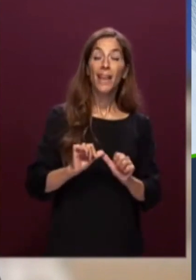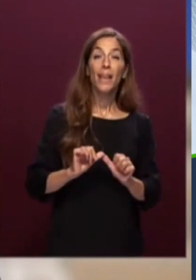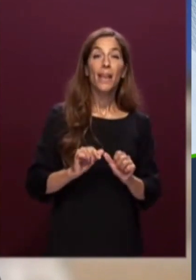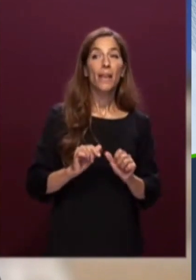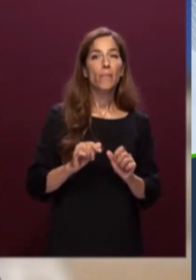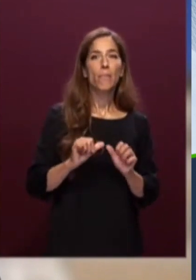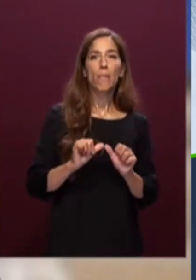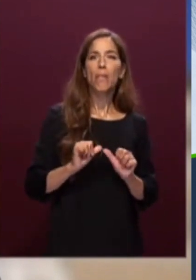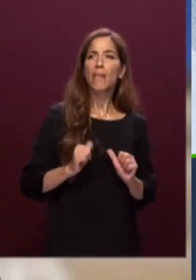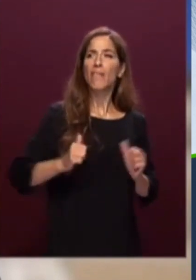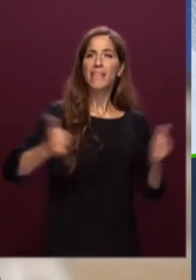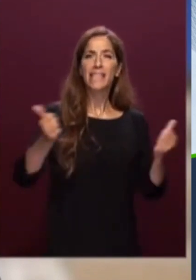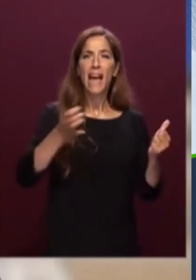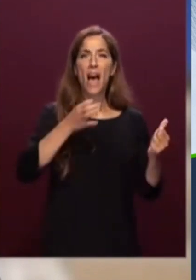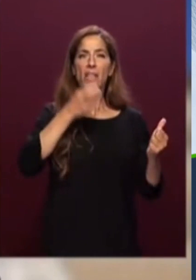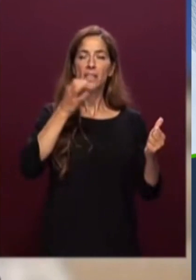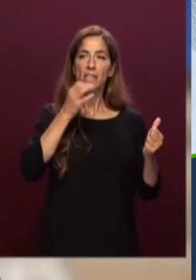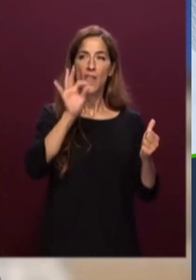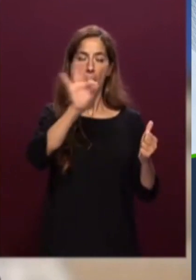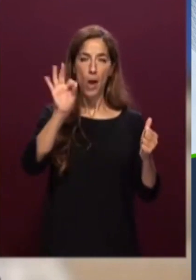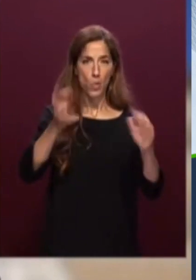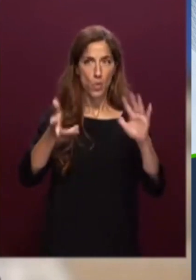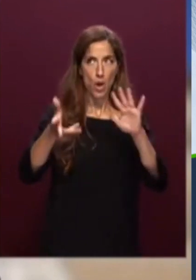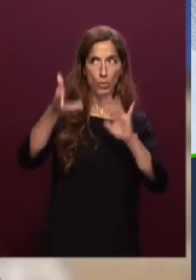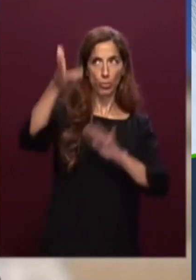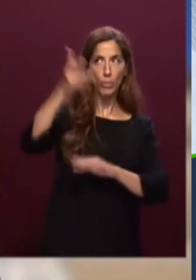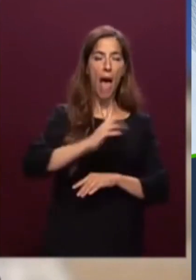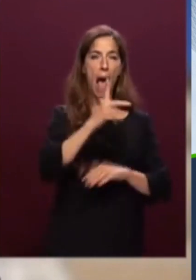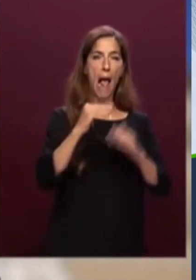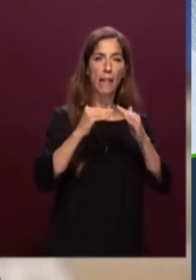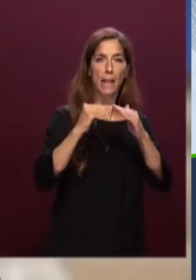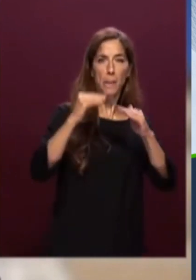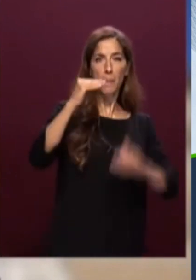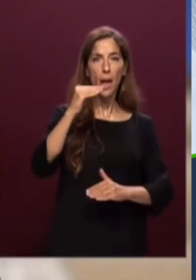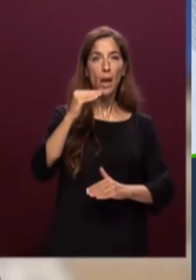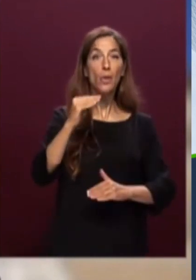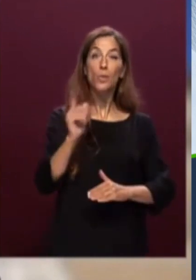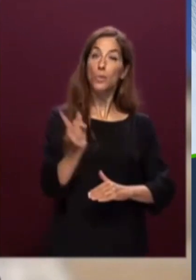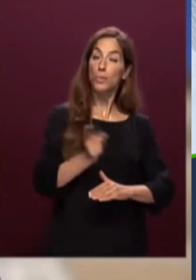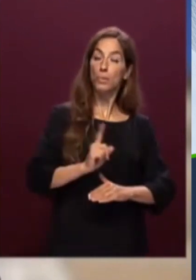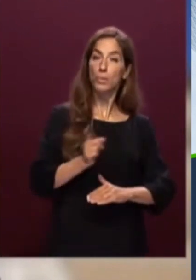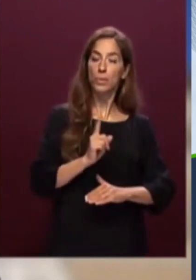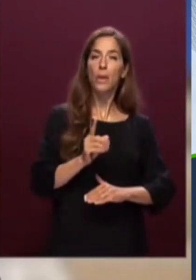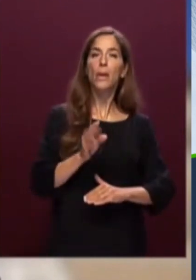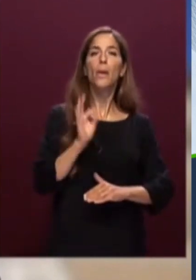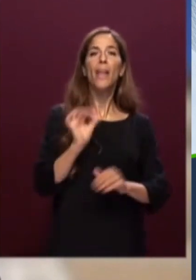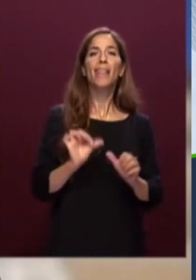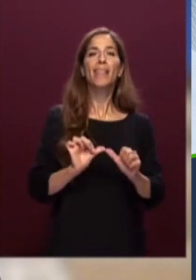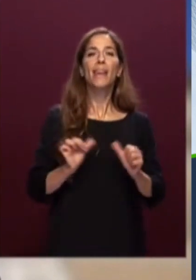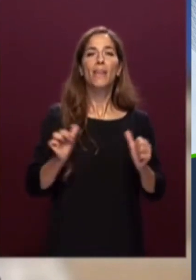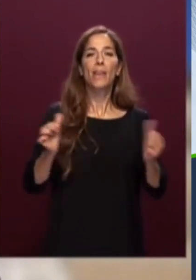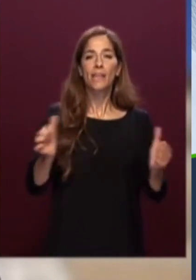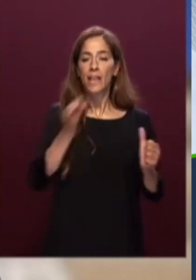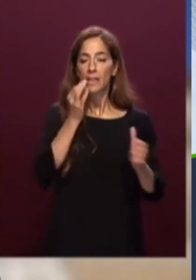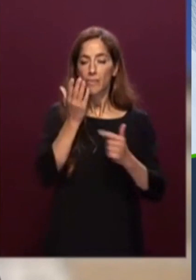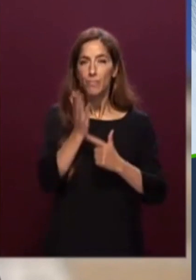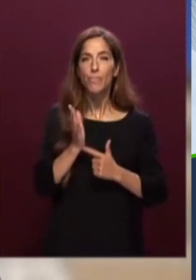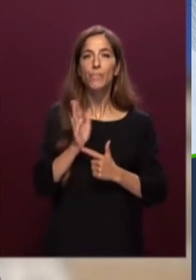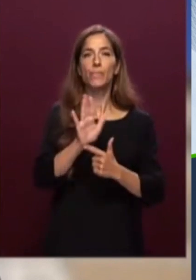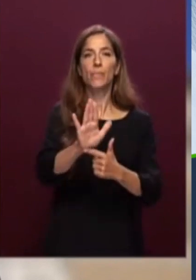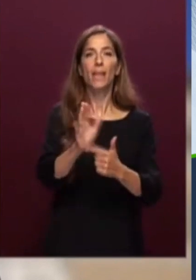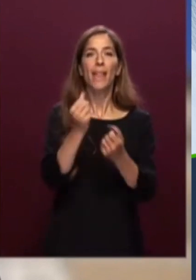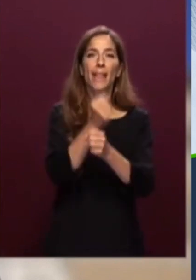realtà su altre viste erroneamente come inferiori ma è espressione di democrazia e rispetto